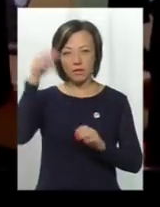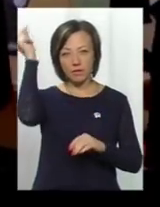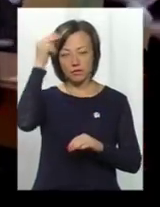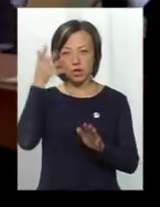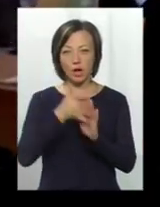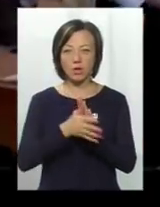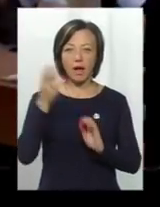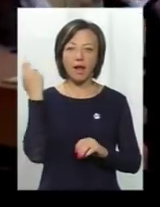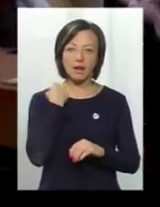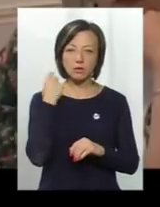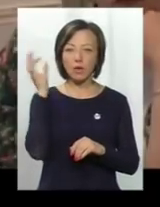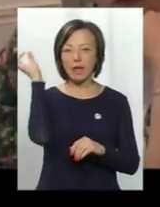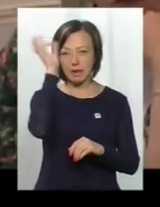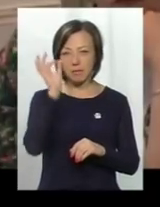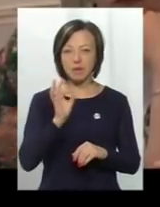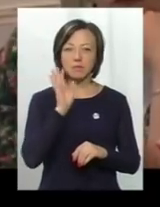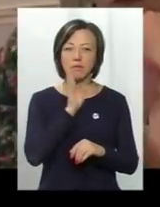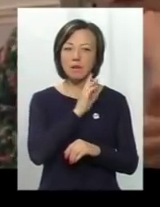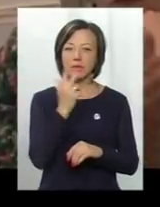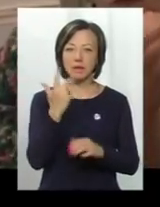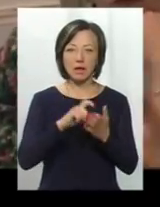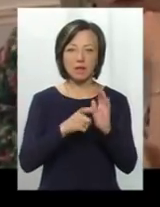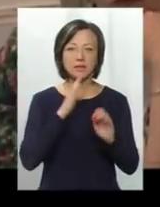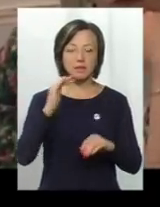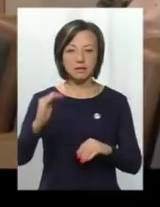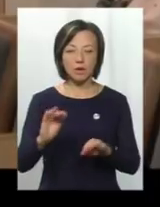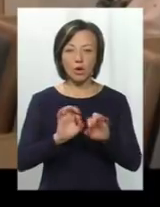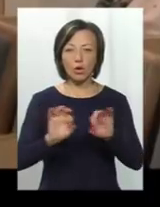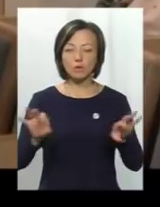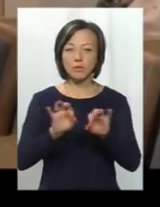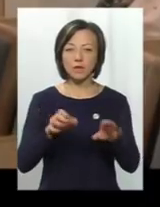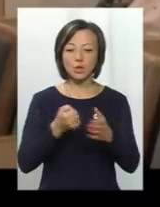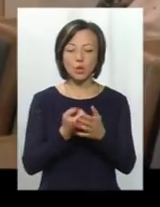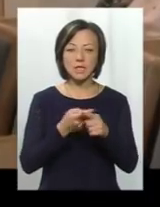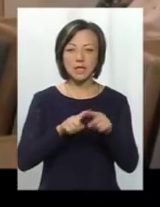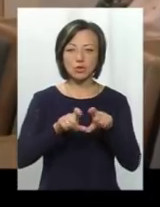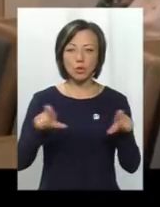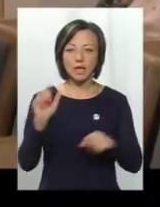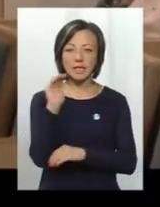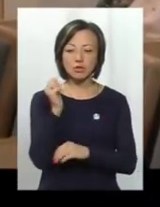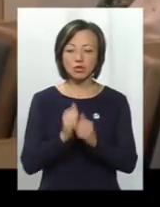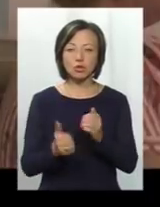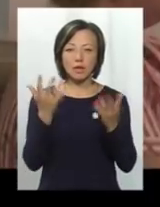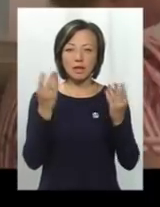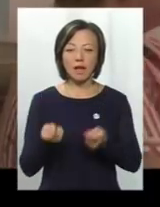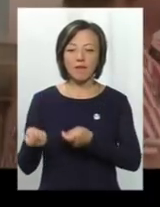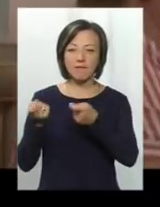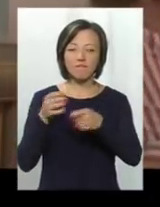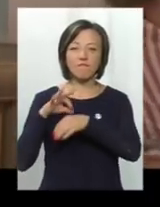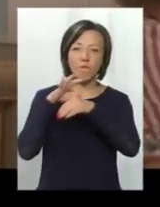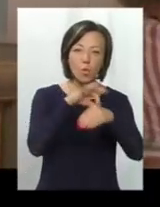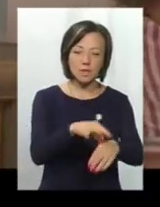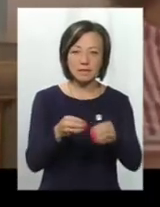англійську та німецьку. Мама учениці третєго класу Юлія Кузнецова розповідає, до цієї школи свою дитину щодня довозить за 15